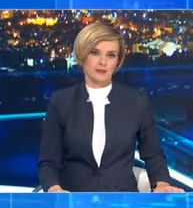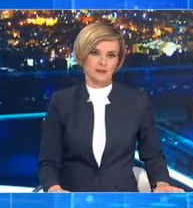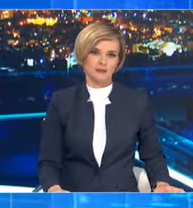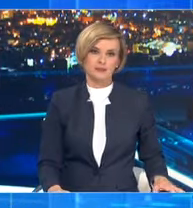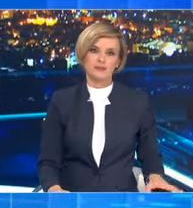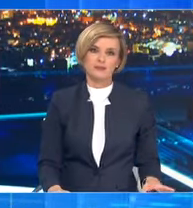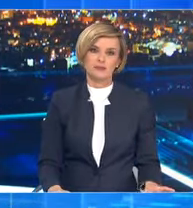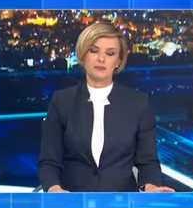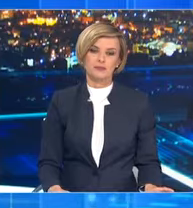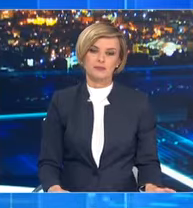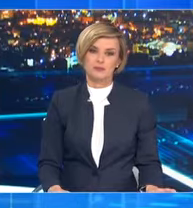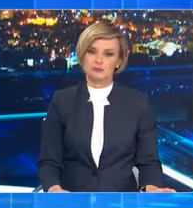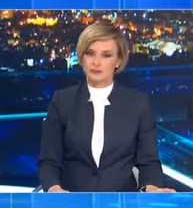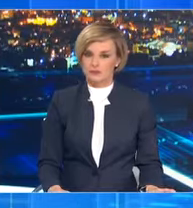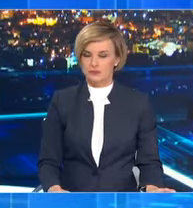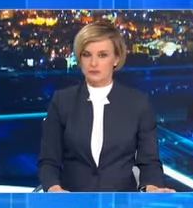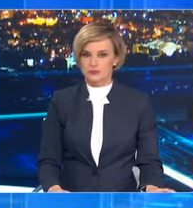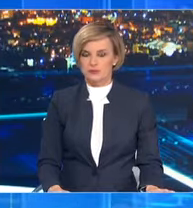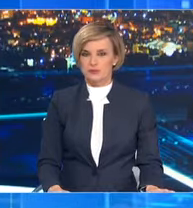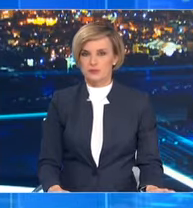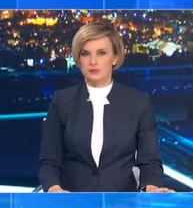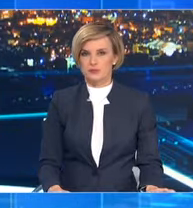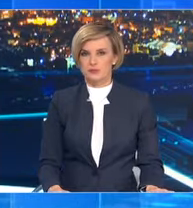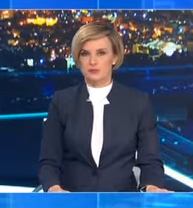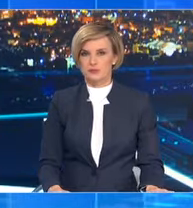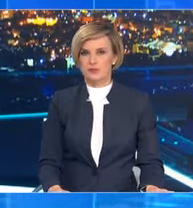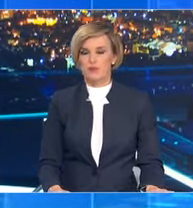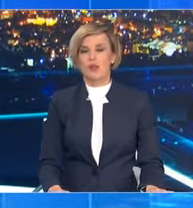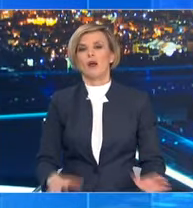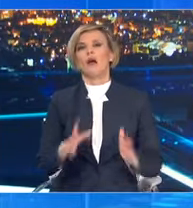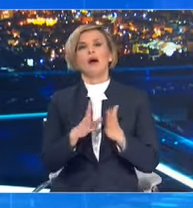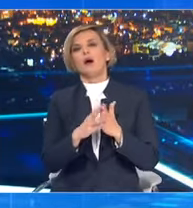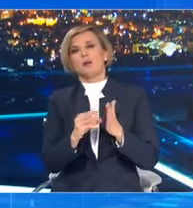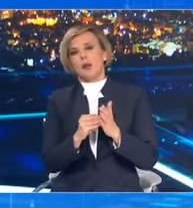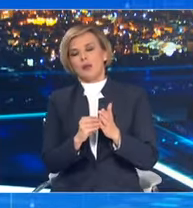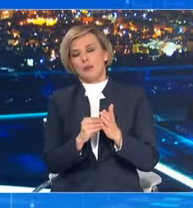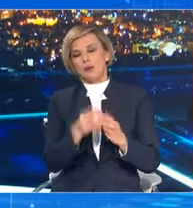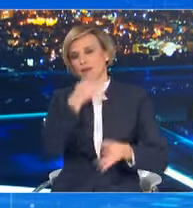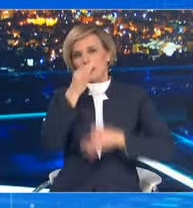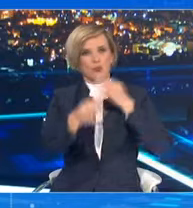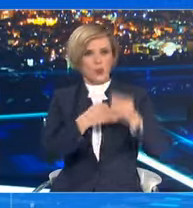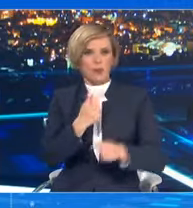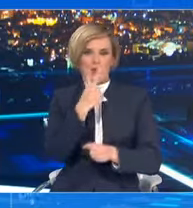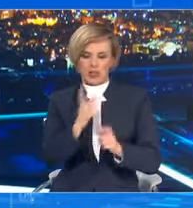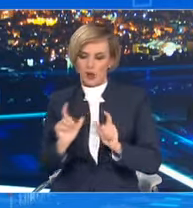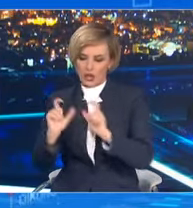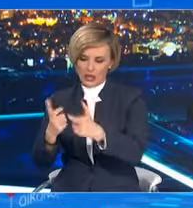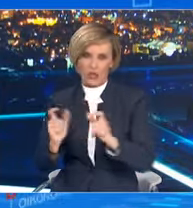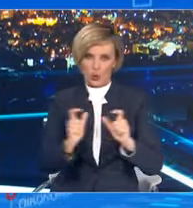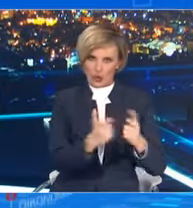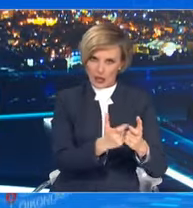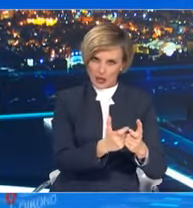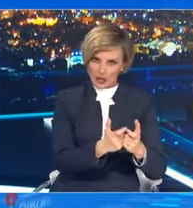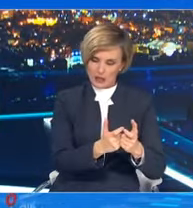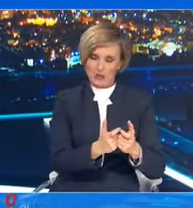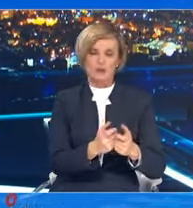Η δυνατότητα για συναναστροφή με μια άλλη οικογένεια και μέχρι μια άτομα θα το ξανατονίζω, το τονίζουν